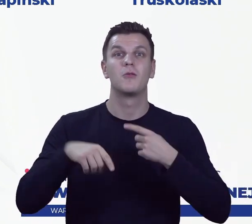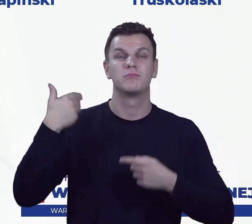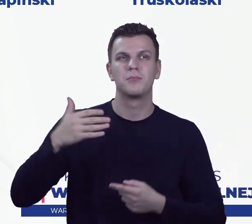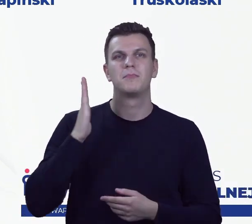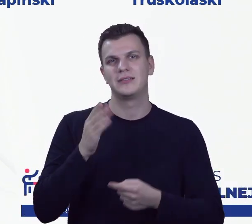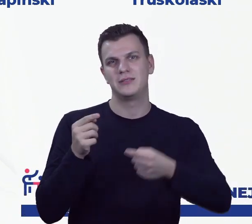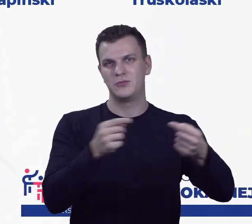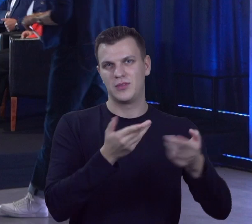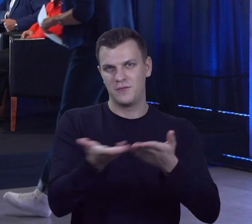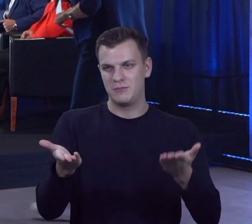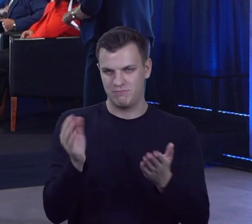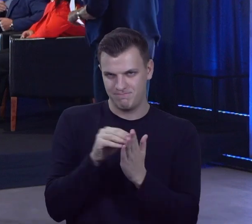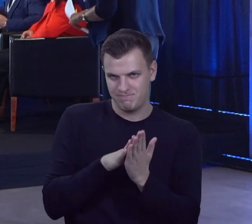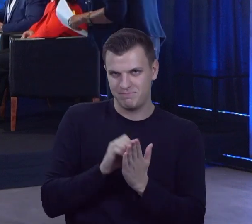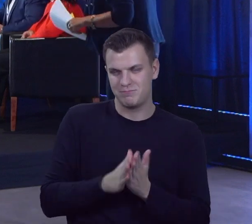pytania.